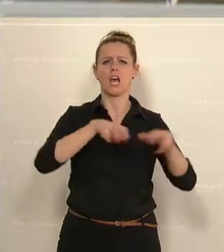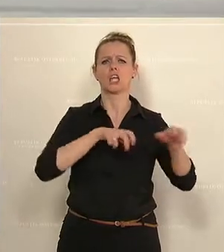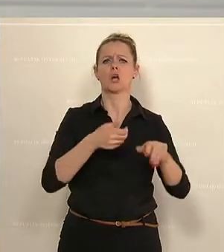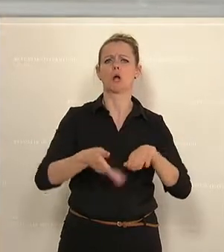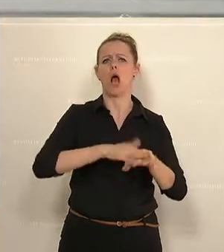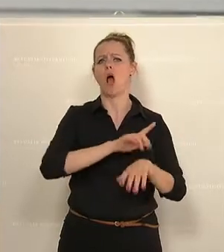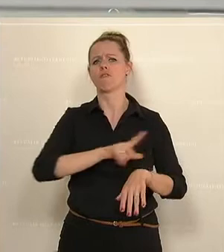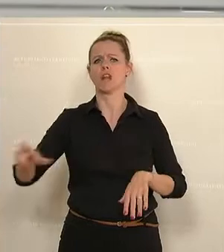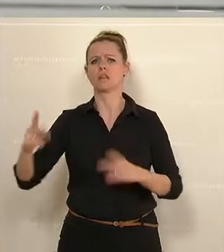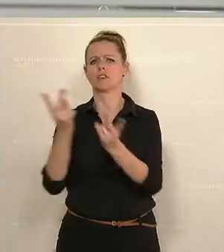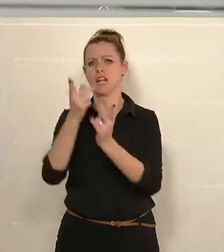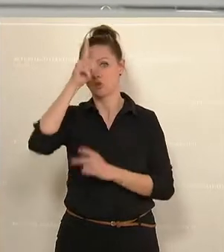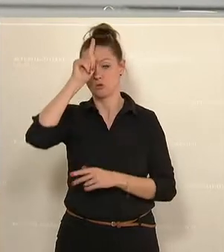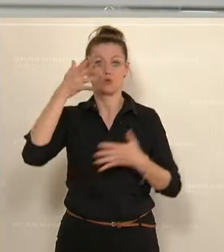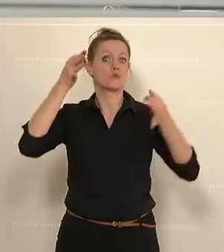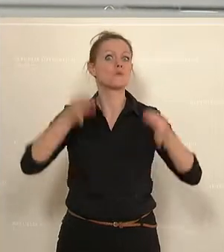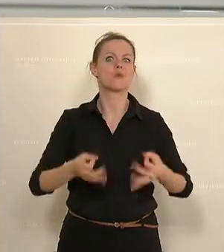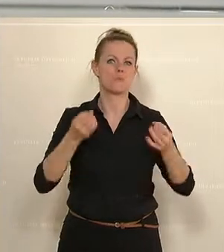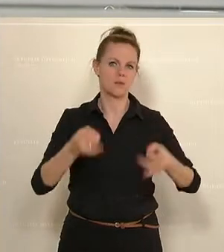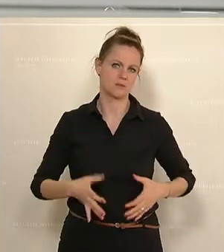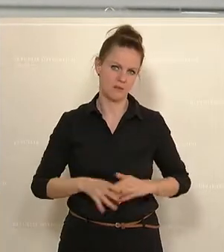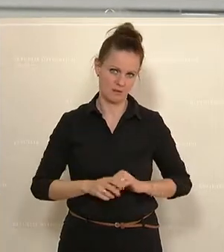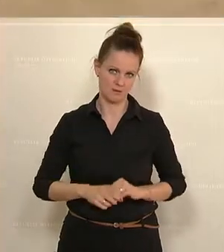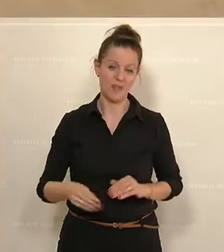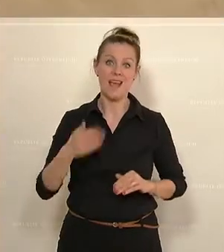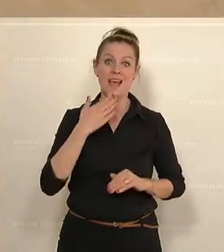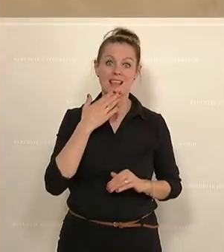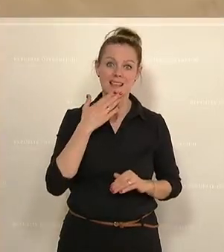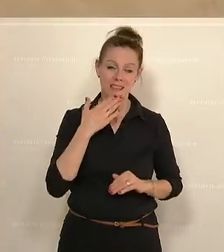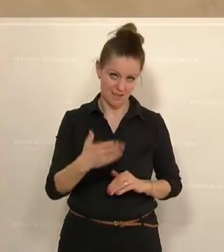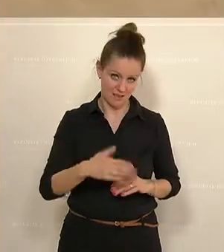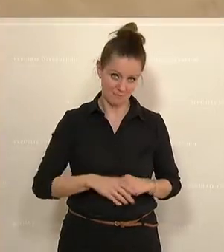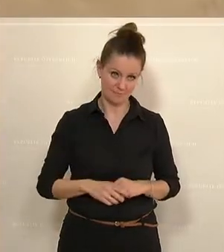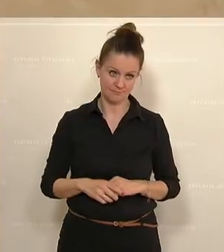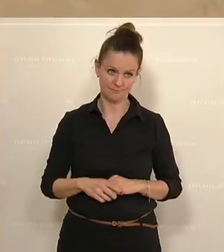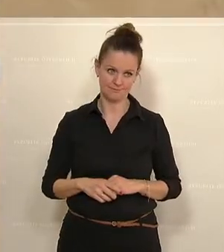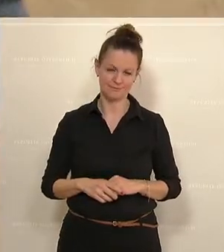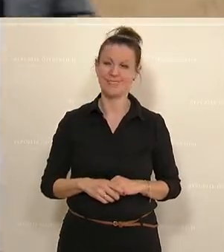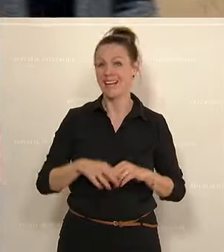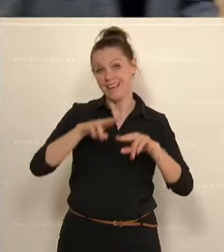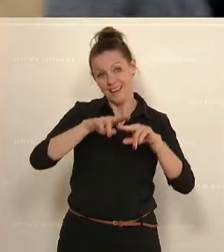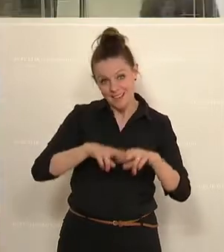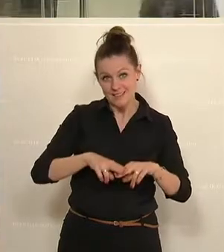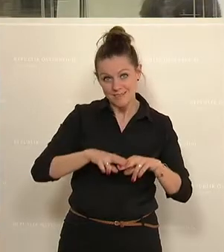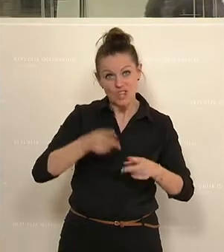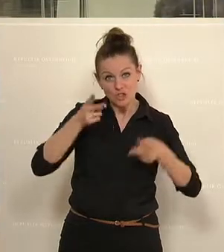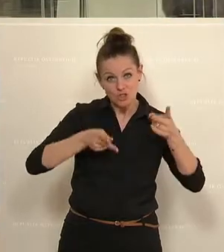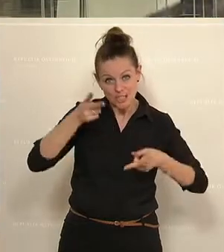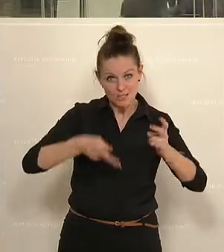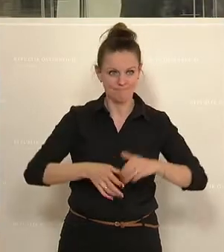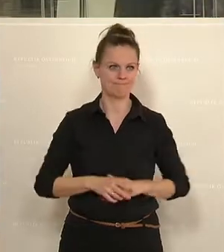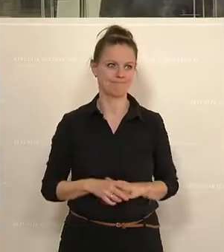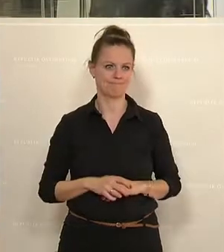Das war der Fakt, so war es. Danke, alles andere ist ein Scherz. Applaus der